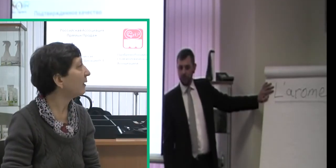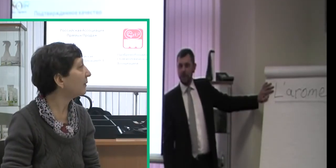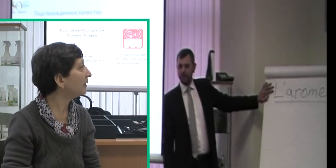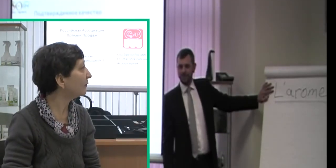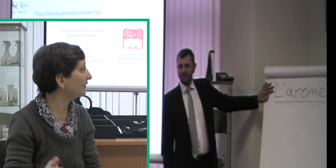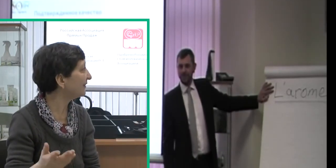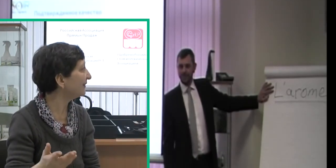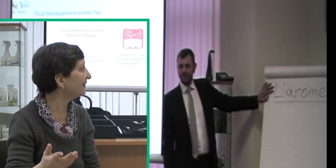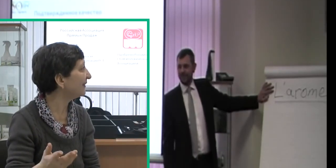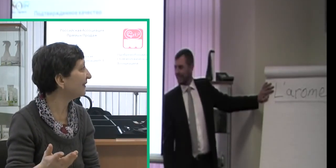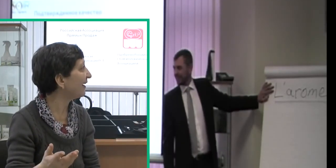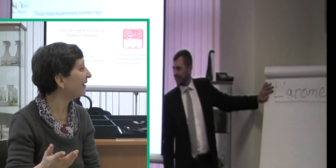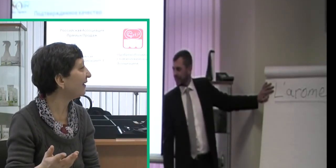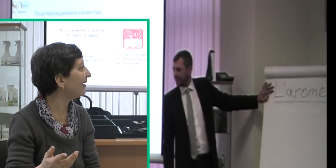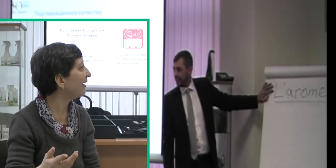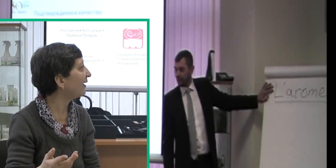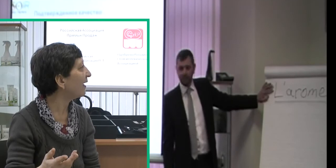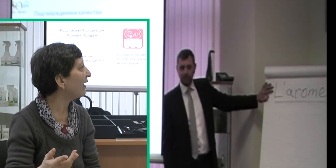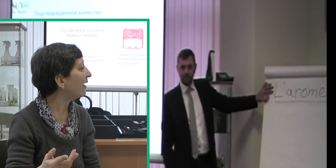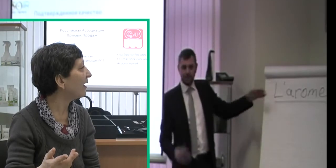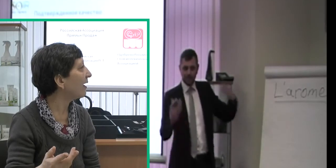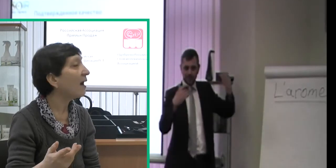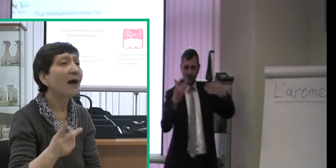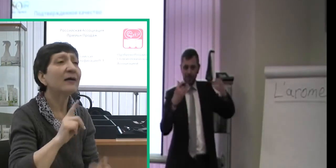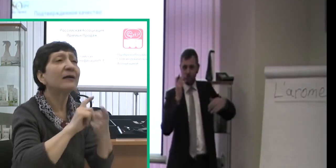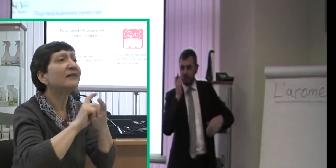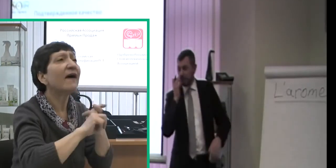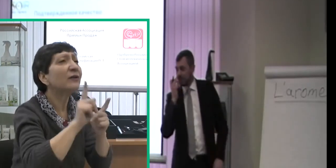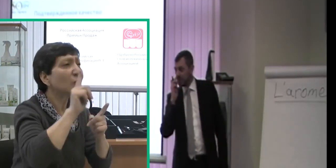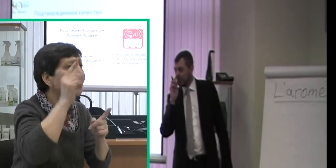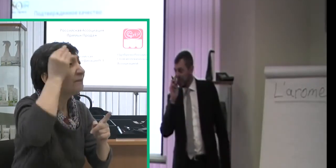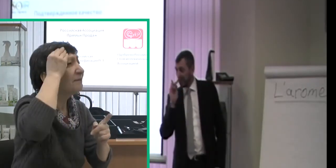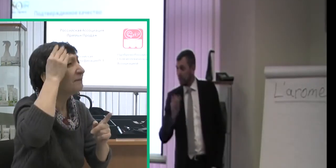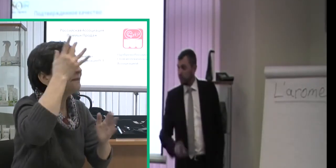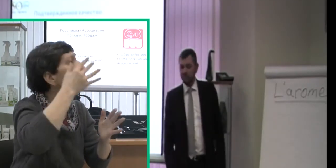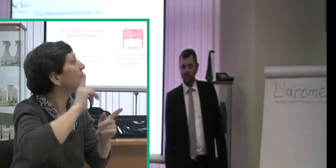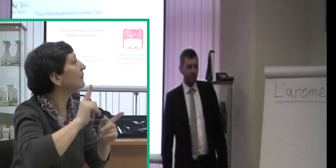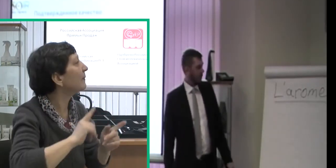Напоминает? Нет. Ассоциации с чем-то есть?